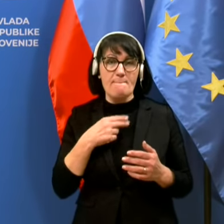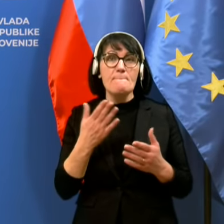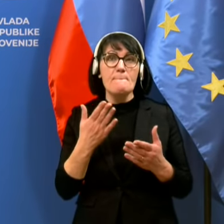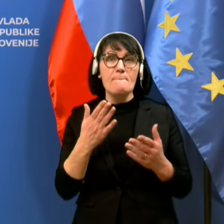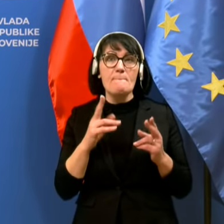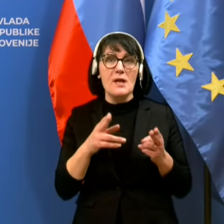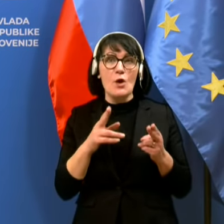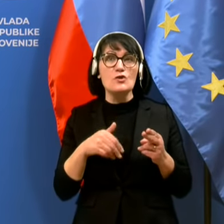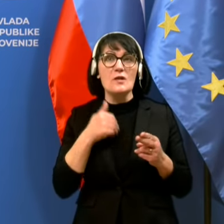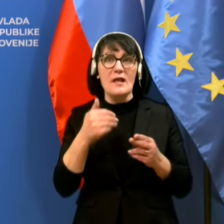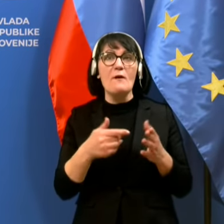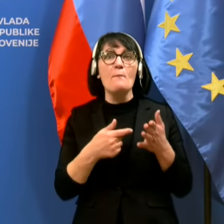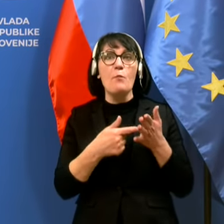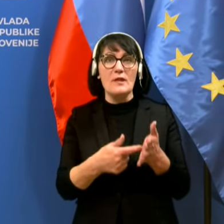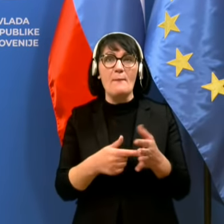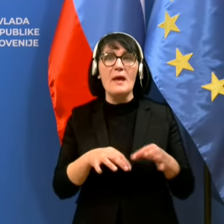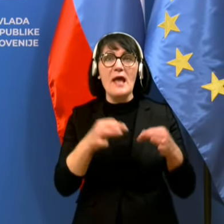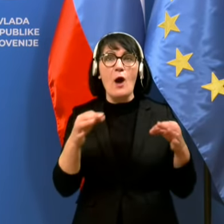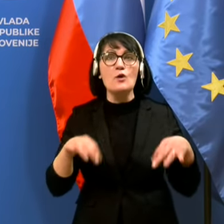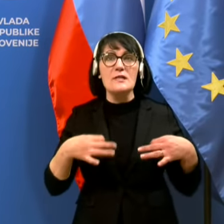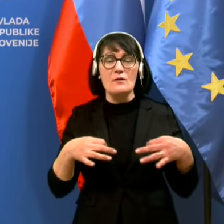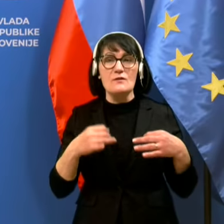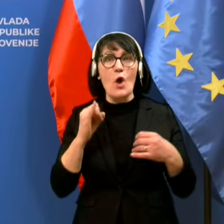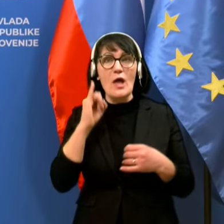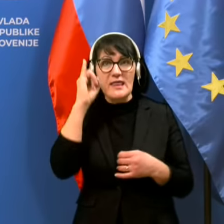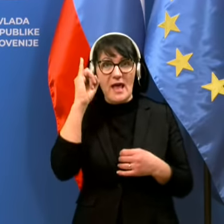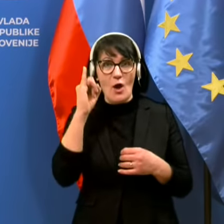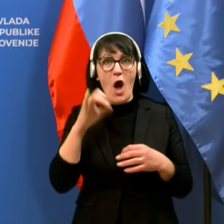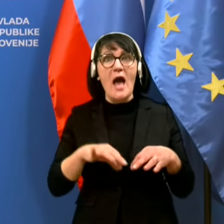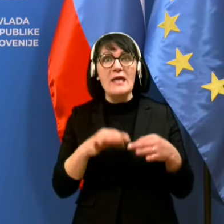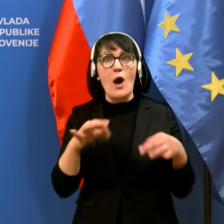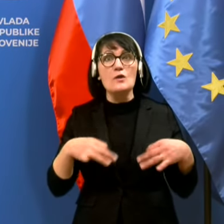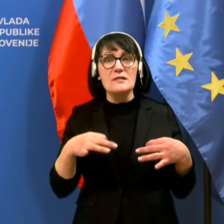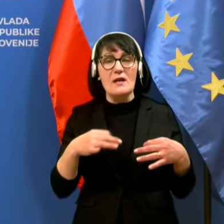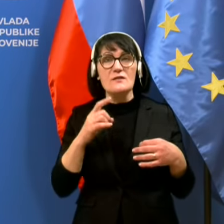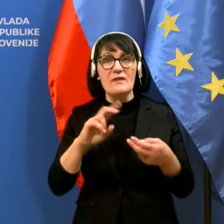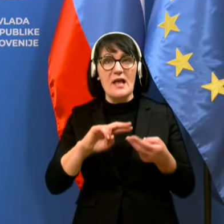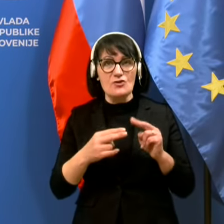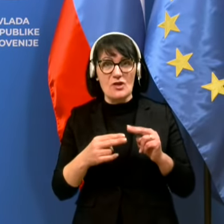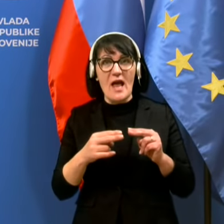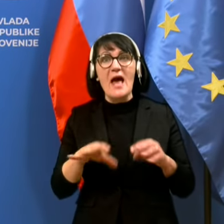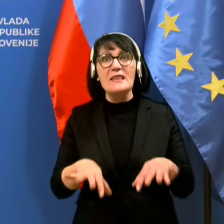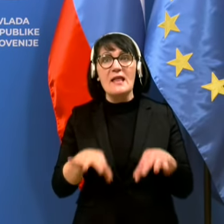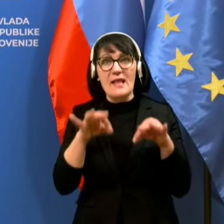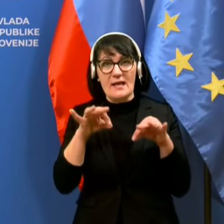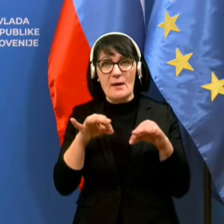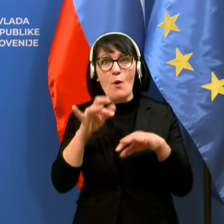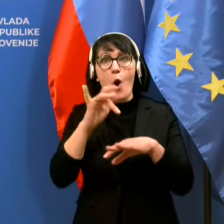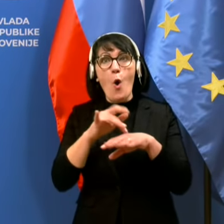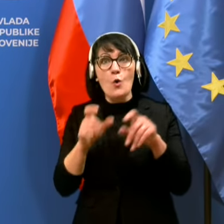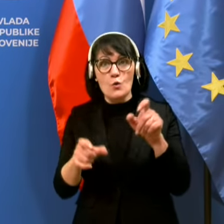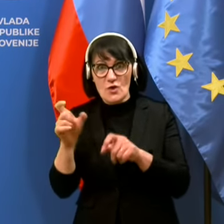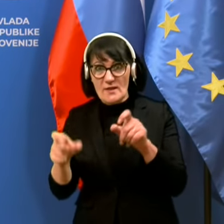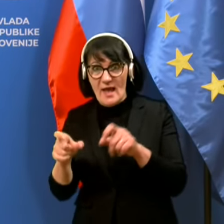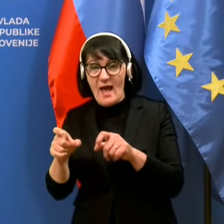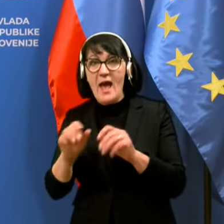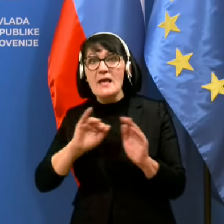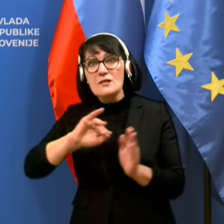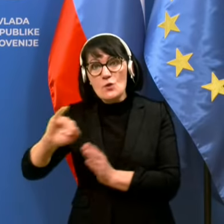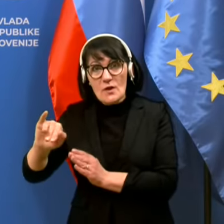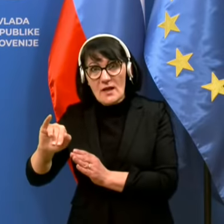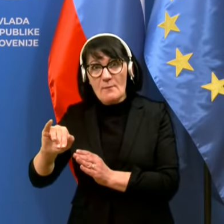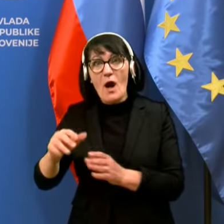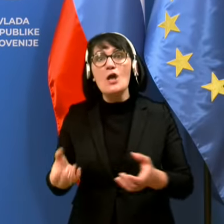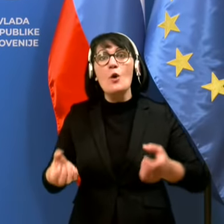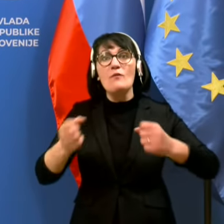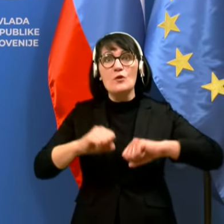javno zdravstveno idejo. Javni zdravstveni princip je to, da najdemo, kužnjenih izoliramo in s tem obvladujemo epidemijo, brez,